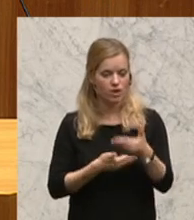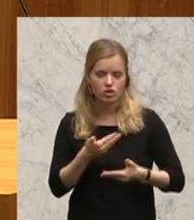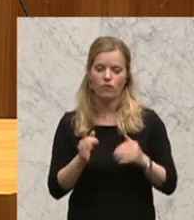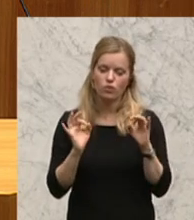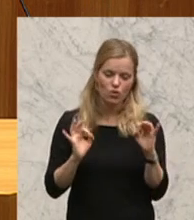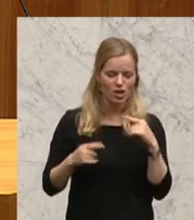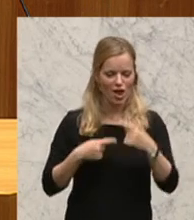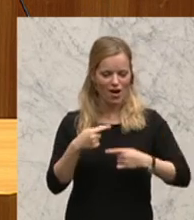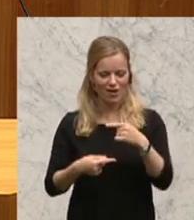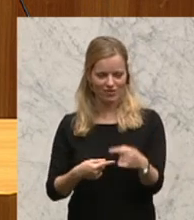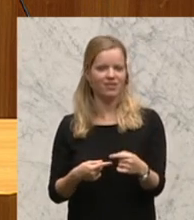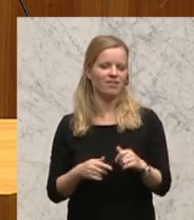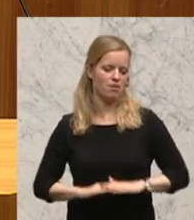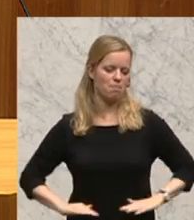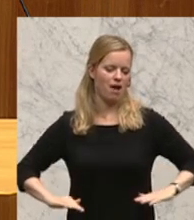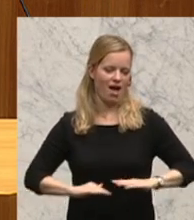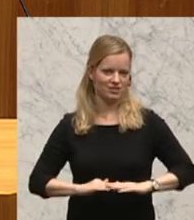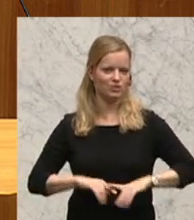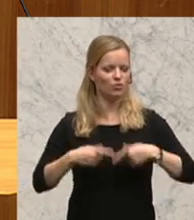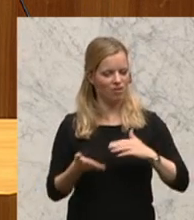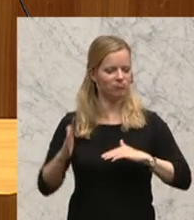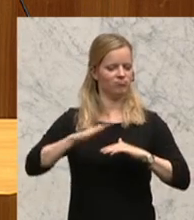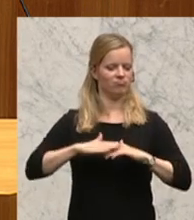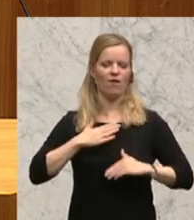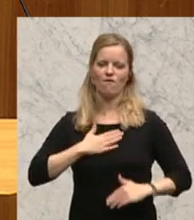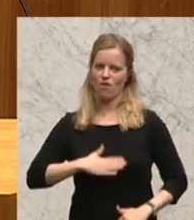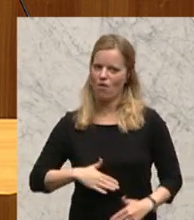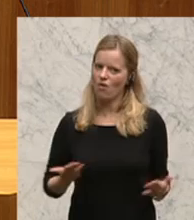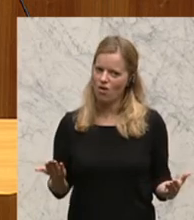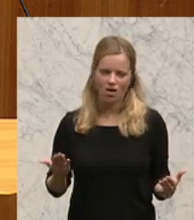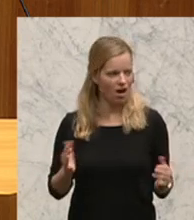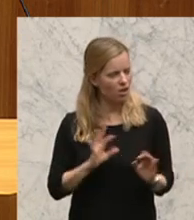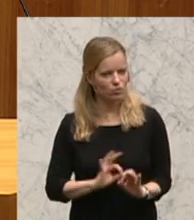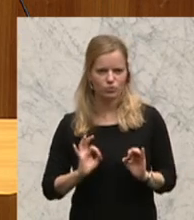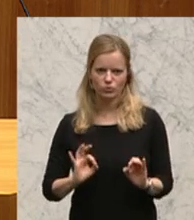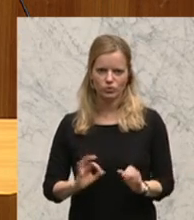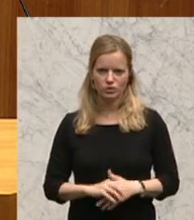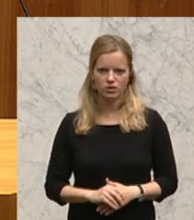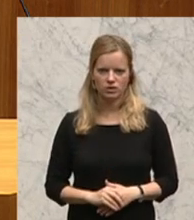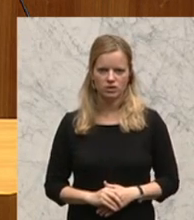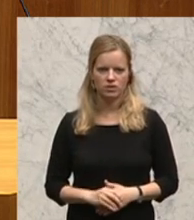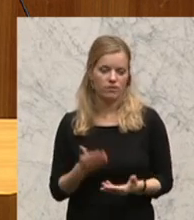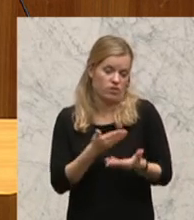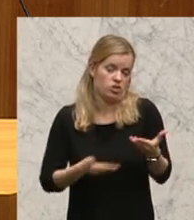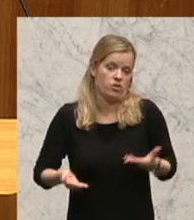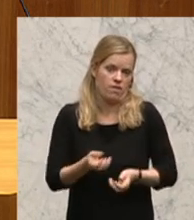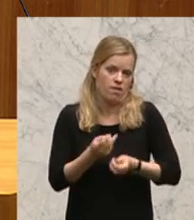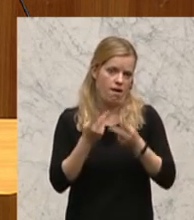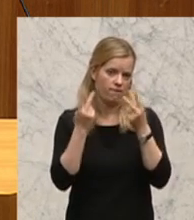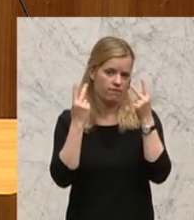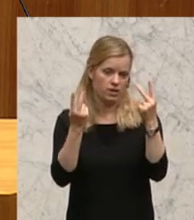in unserem Land. Wirtschaft sind wir alle, das ist auch keine Frage. Arbeitnehmer, Arbeitnehmerinnen,